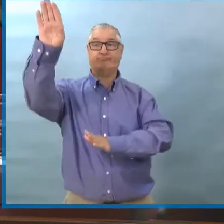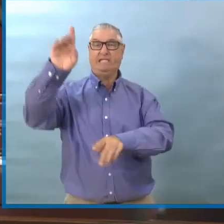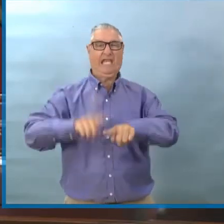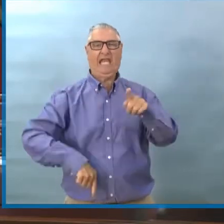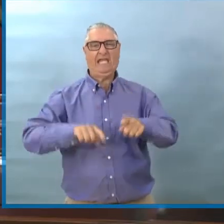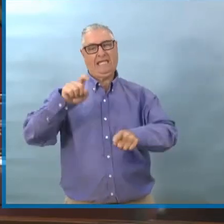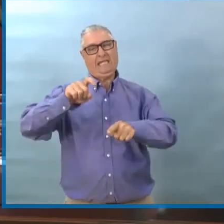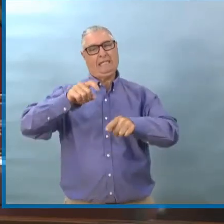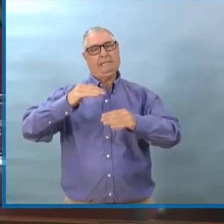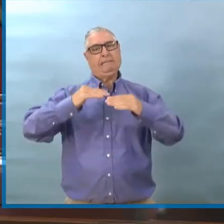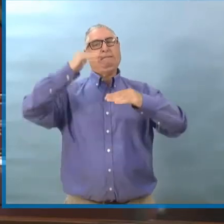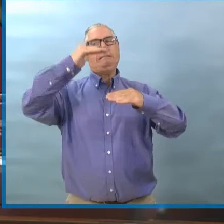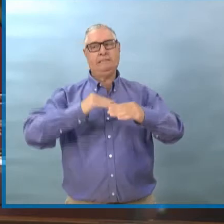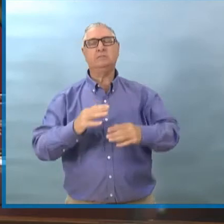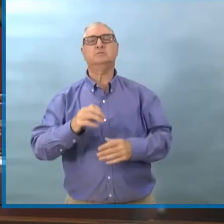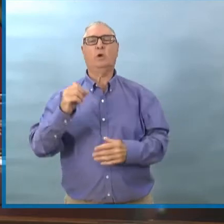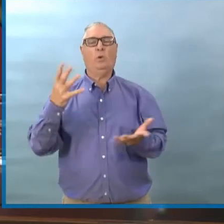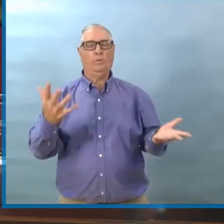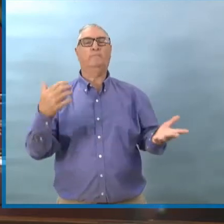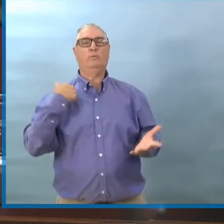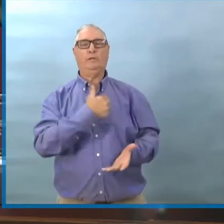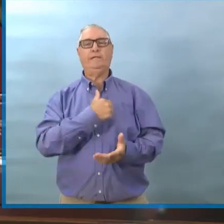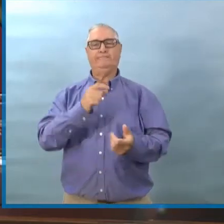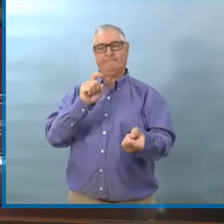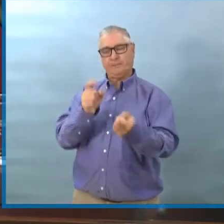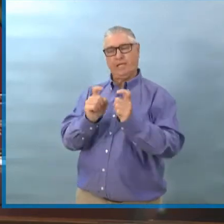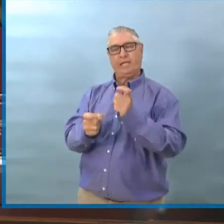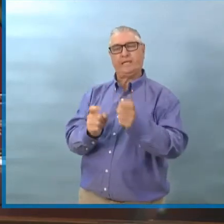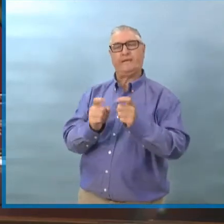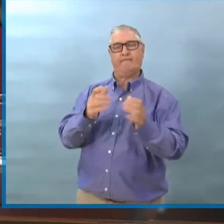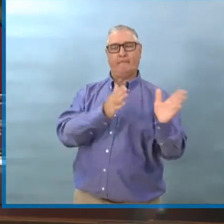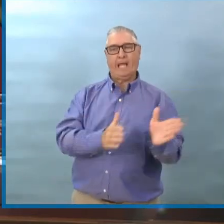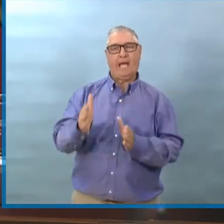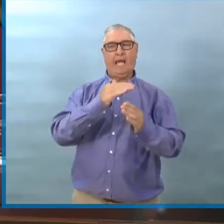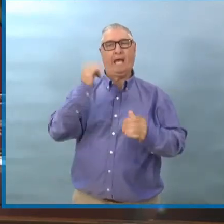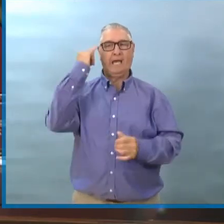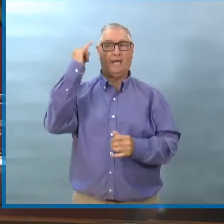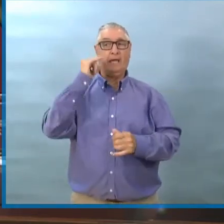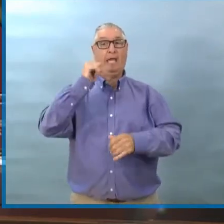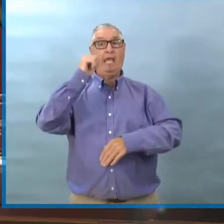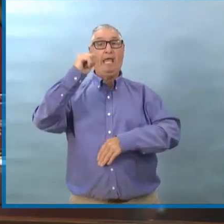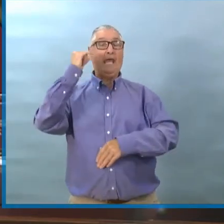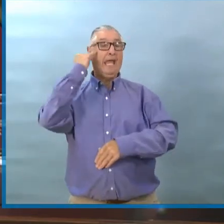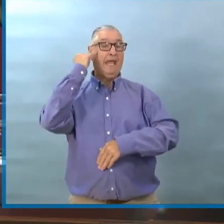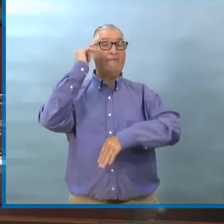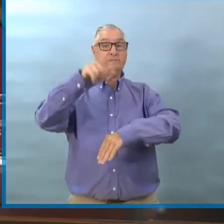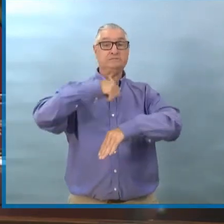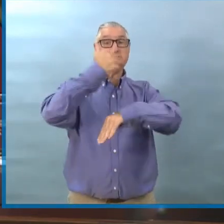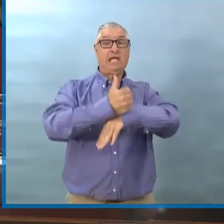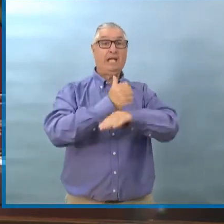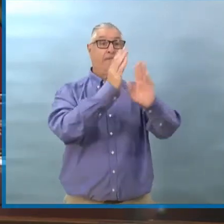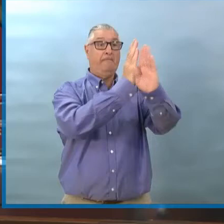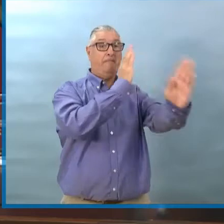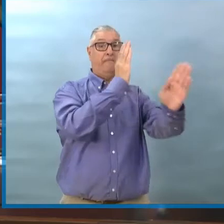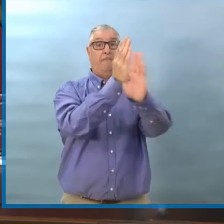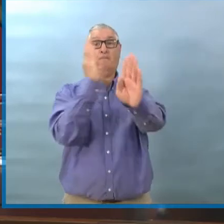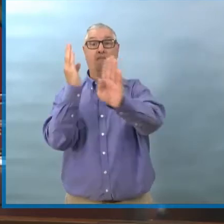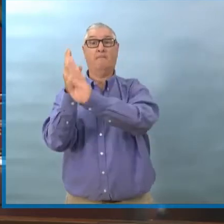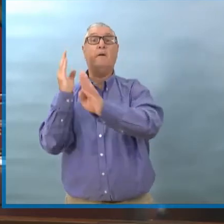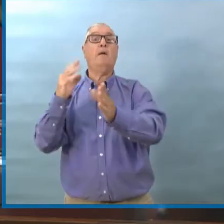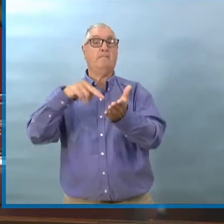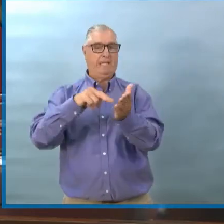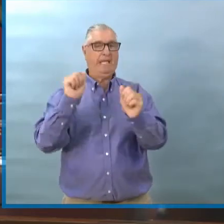créatifs de mettre en place des barrières pour augmenter la capacité des restaurants.